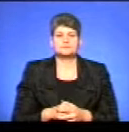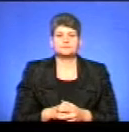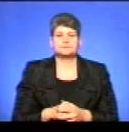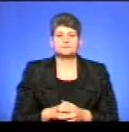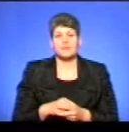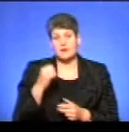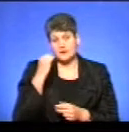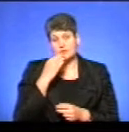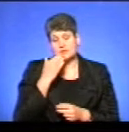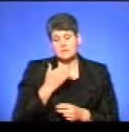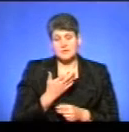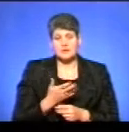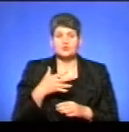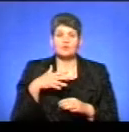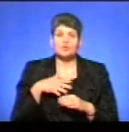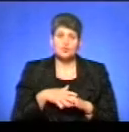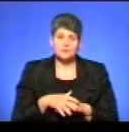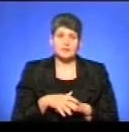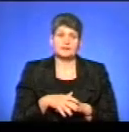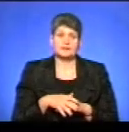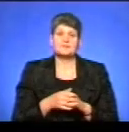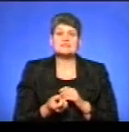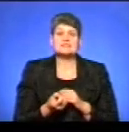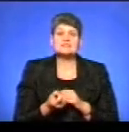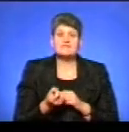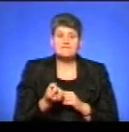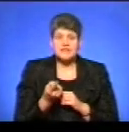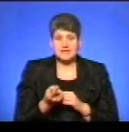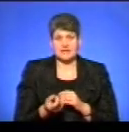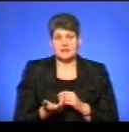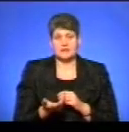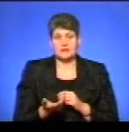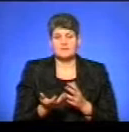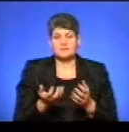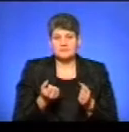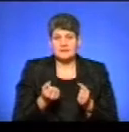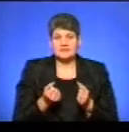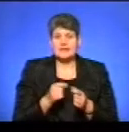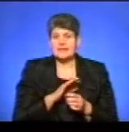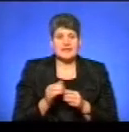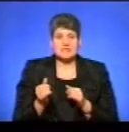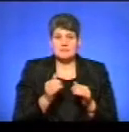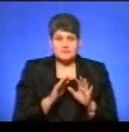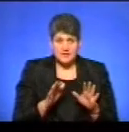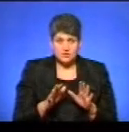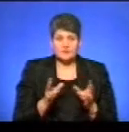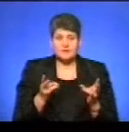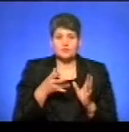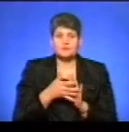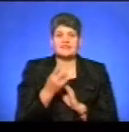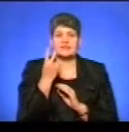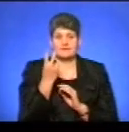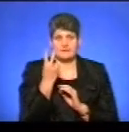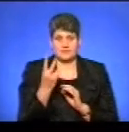Дякую за питання. Щоб розуміти, звідки виникає незабезпеченість, потрібно розуміти дві